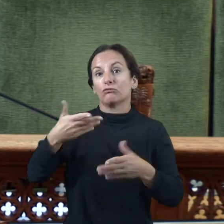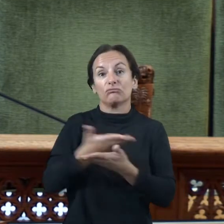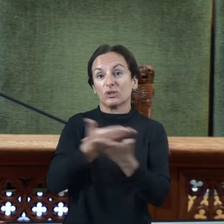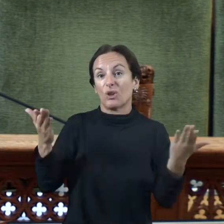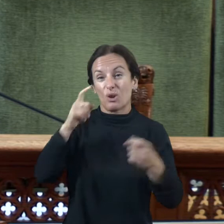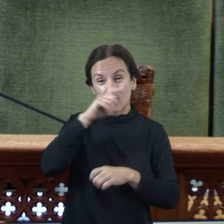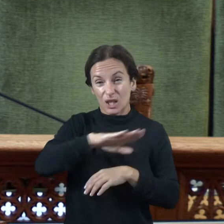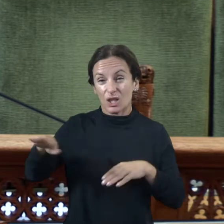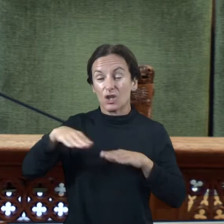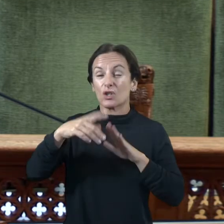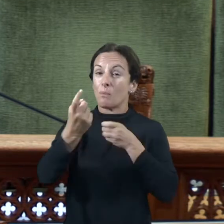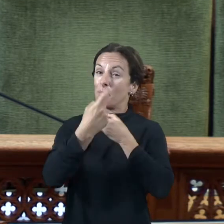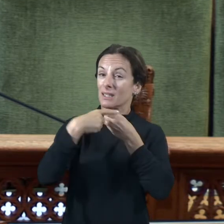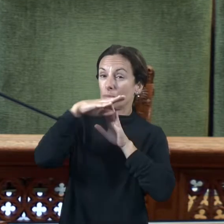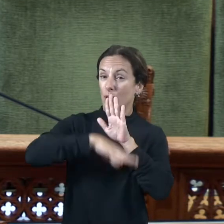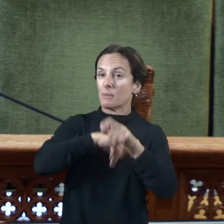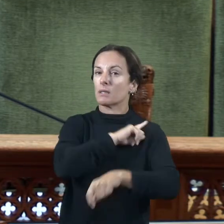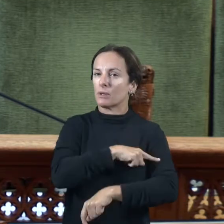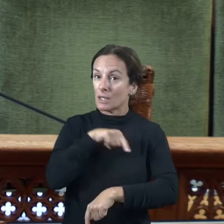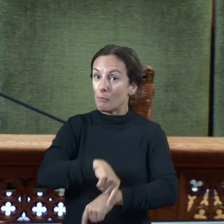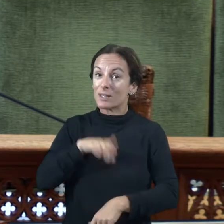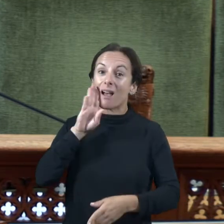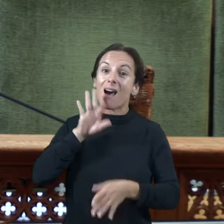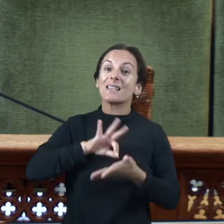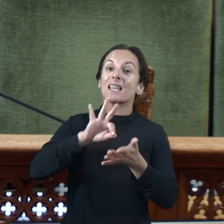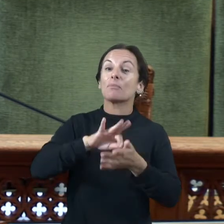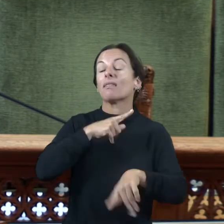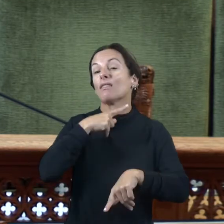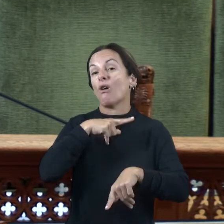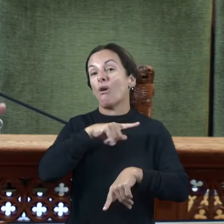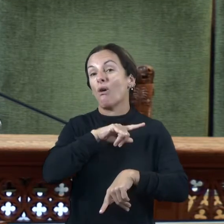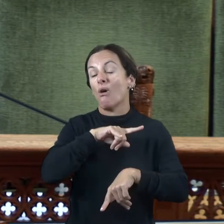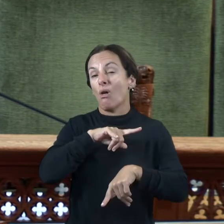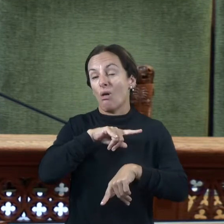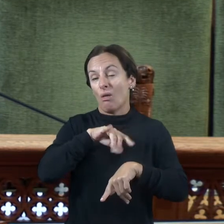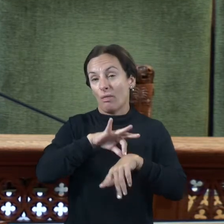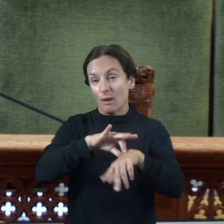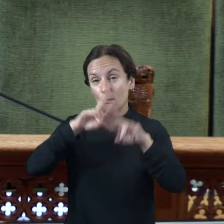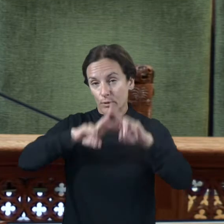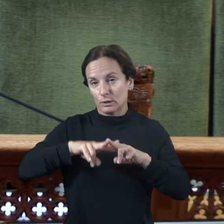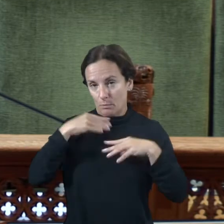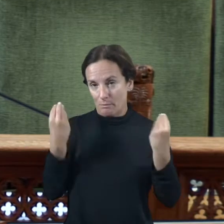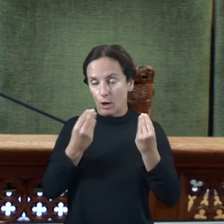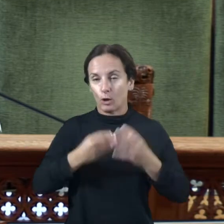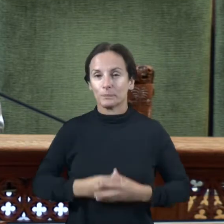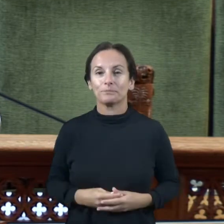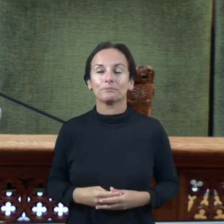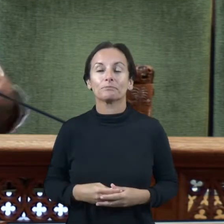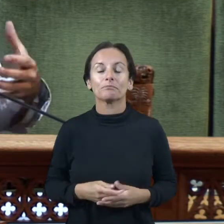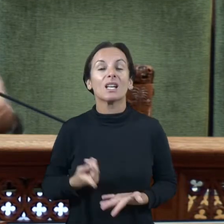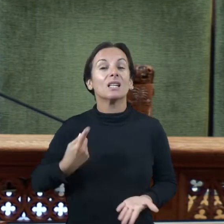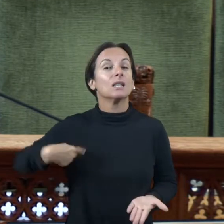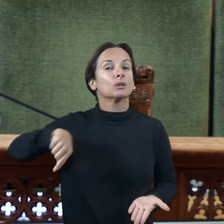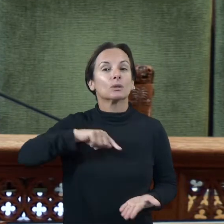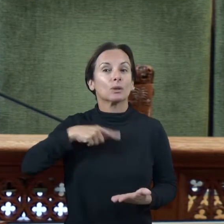esportius que tenim aquí a la nostra illa la composició dels consells esportius de Mallorca que som els que estem aquí presents han volgut de qualque